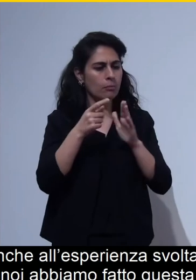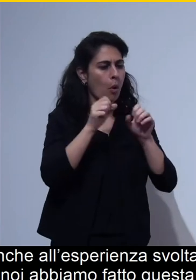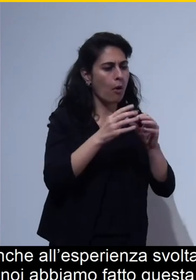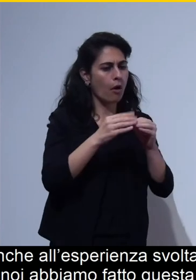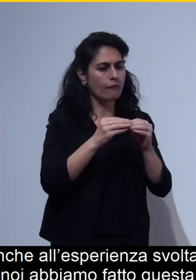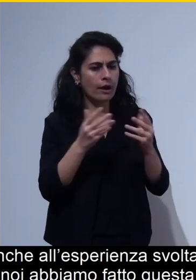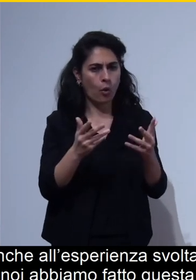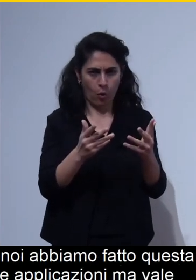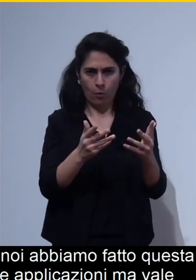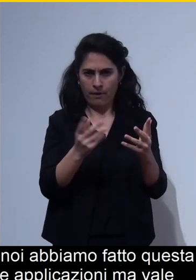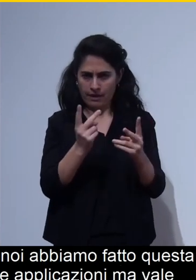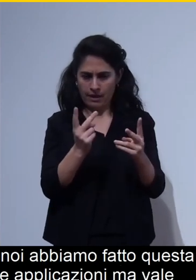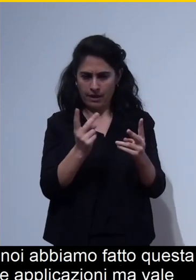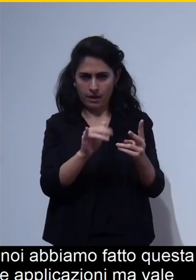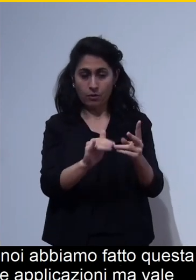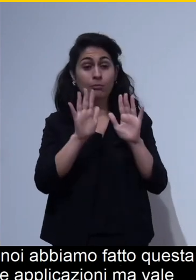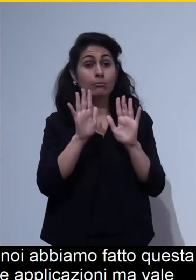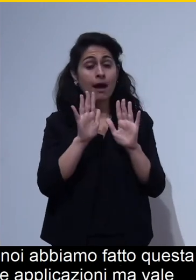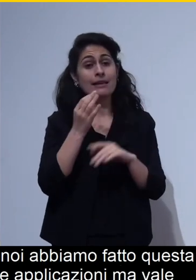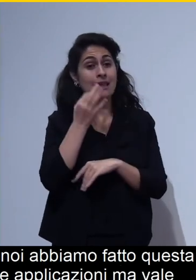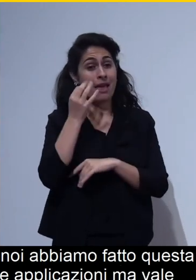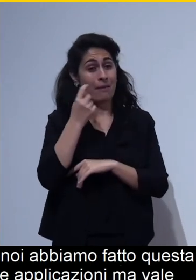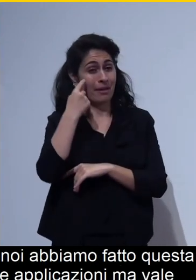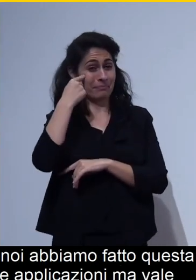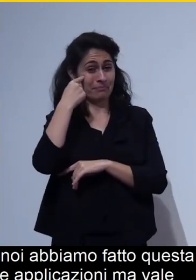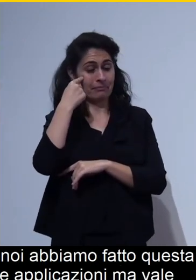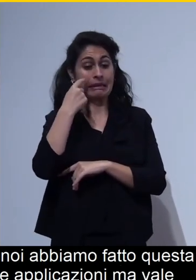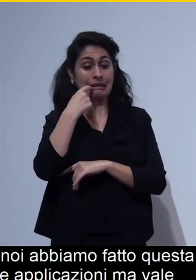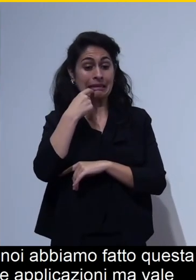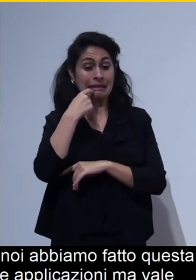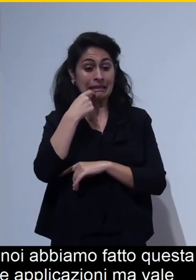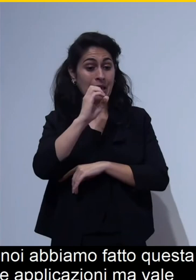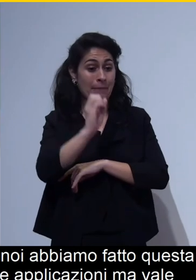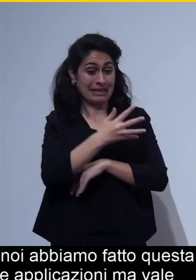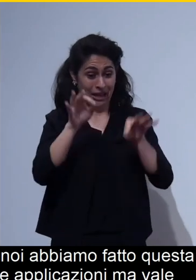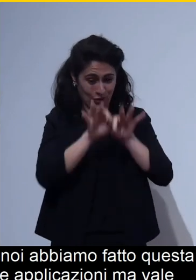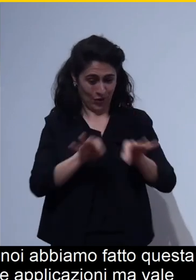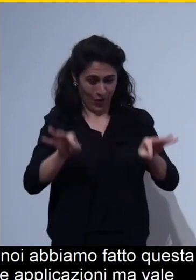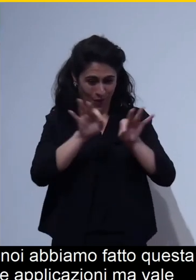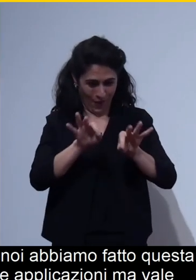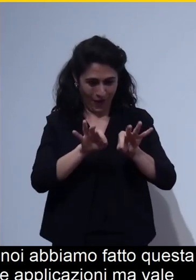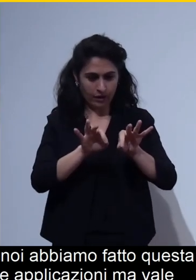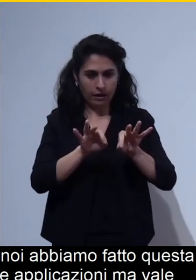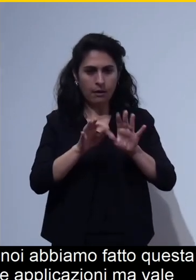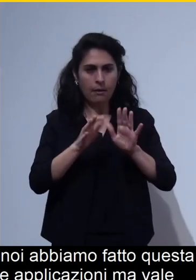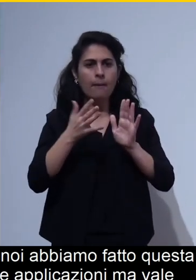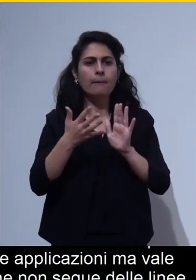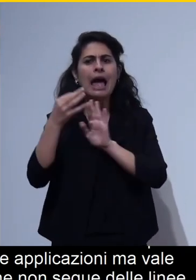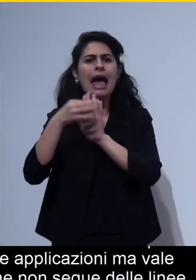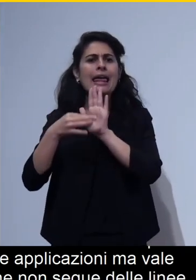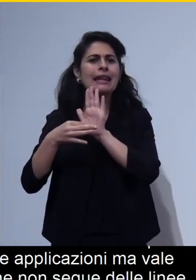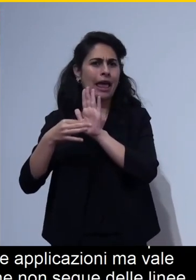il fatto che se chi realizza la presentazione non segue delle linee guida per l'accessibilità, anche se l